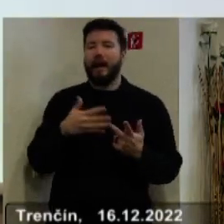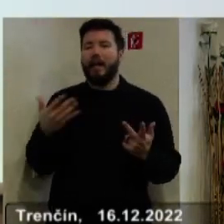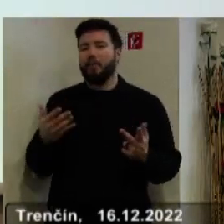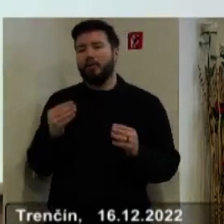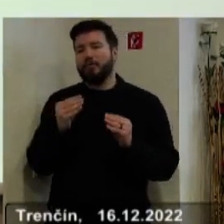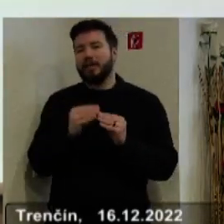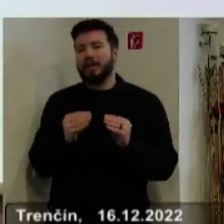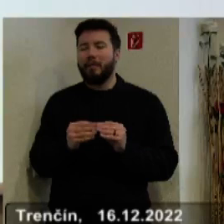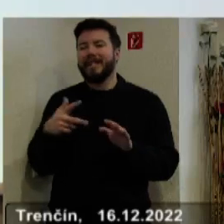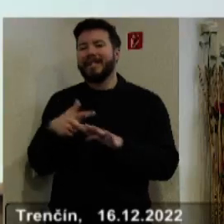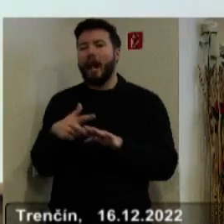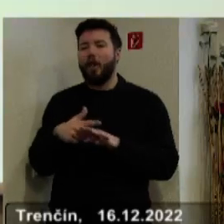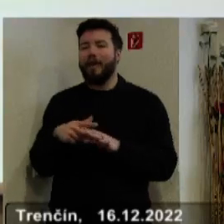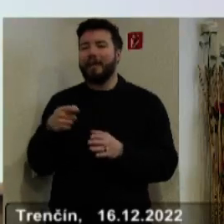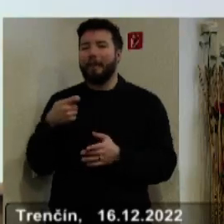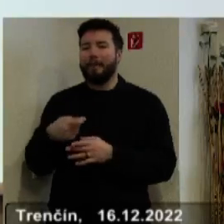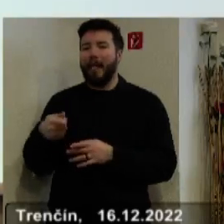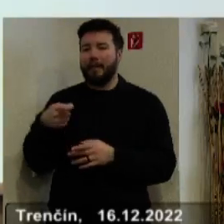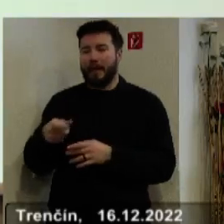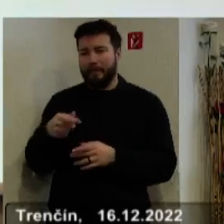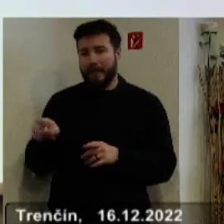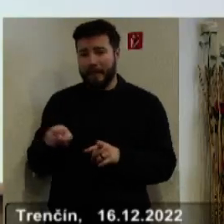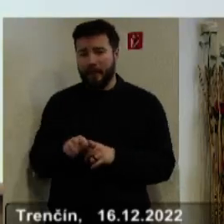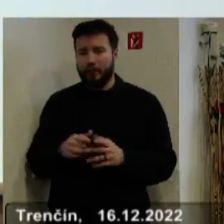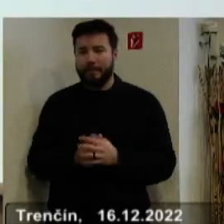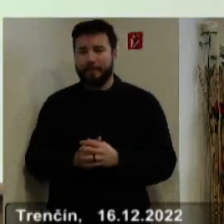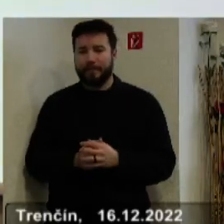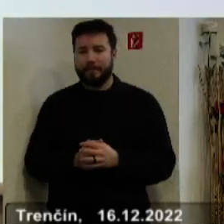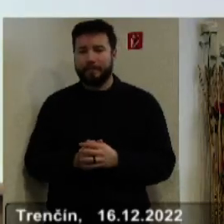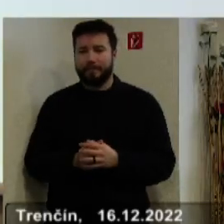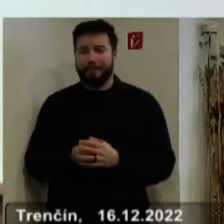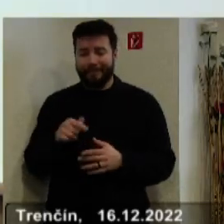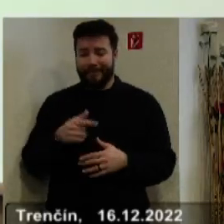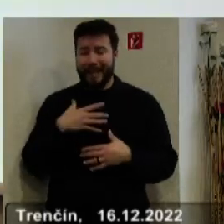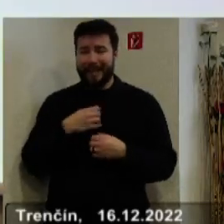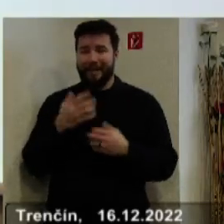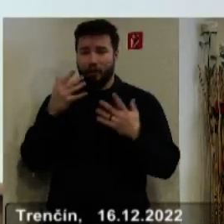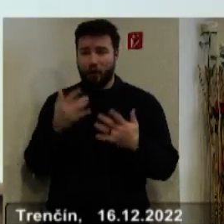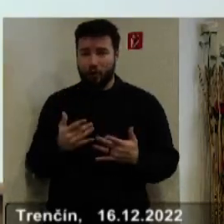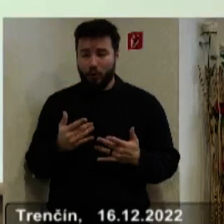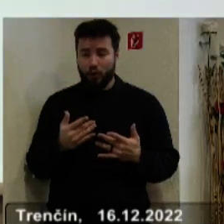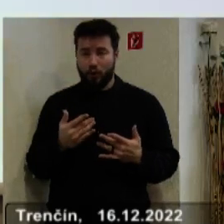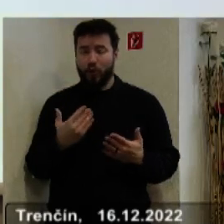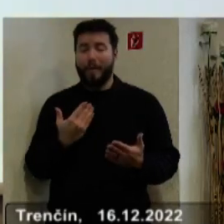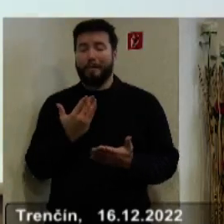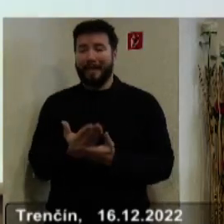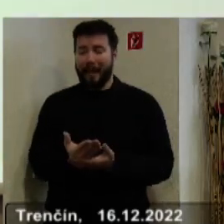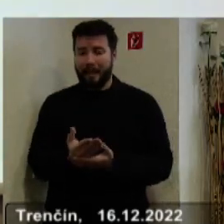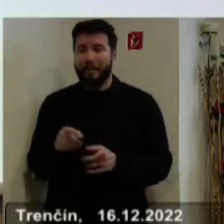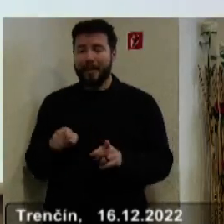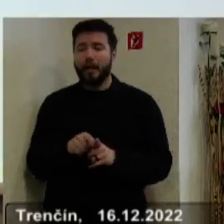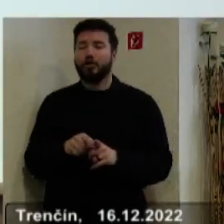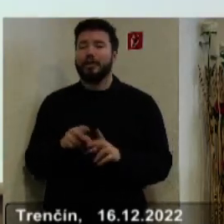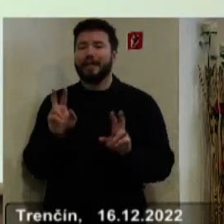opred poskytnutých zálohových platieb. Súčasťou predkladaného návrhu rozpočtu Trenčanského samozprávneho kraja je aj